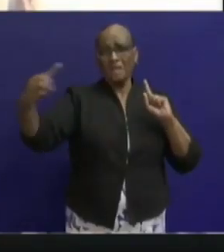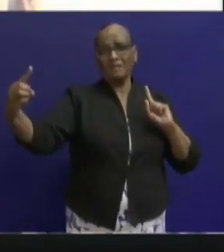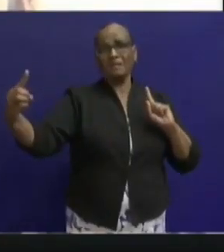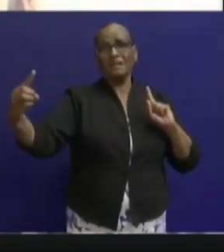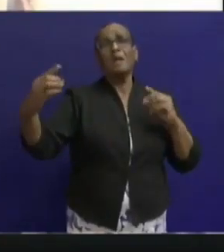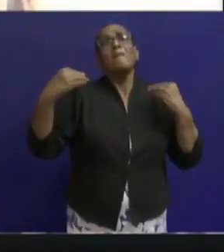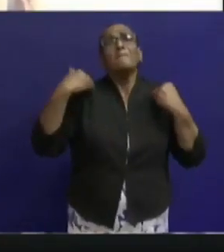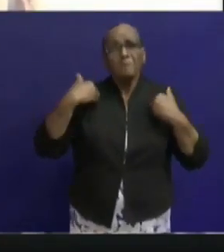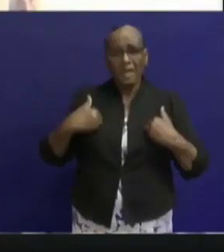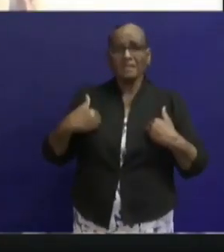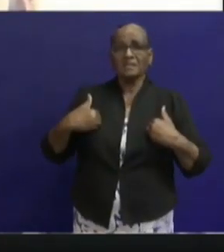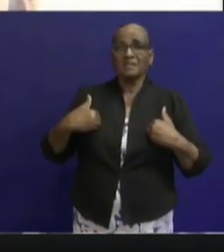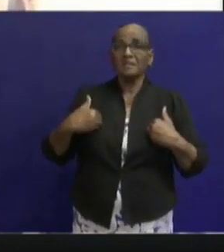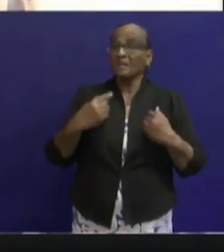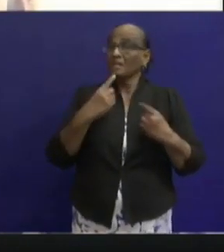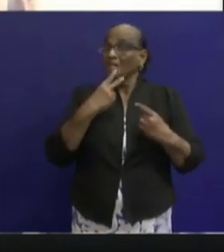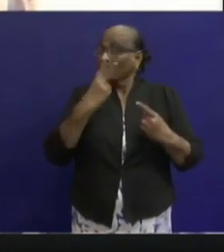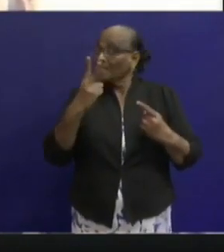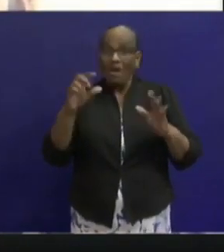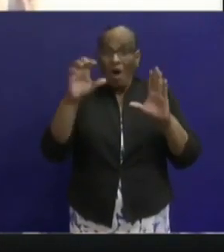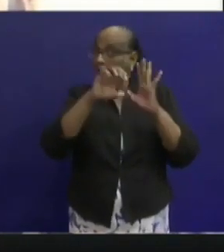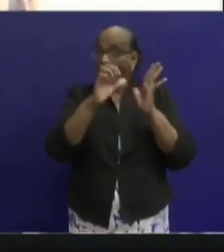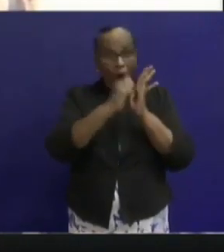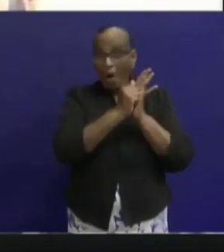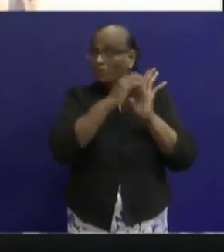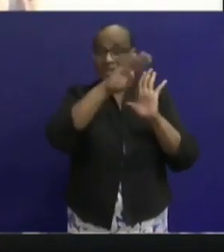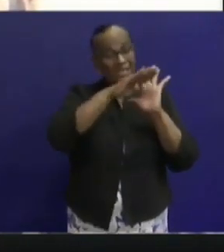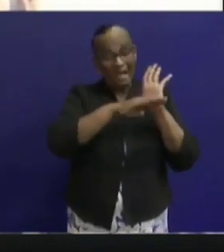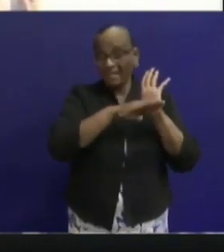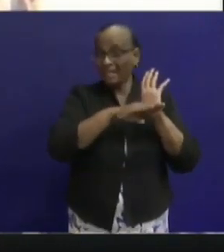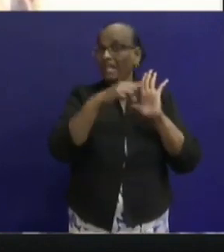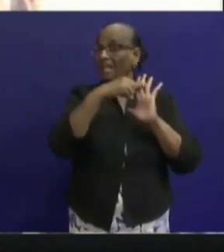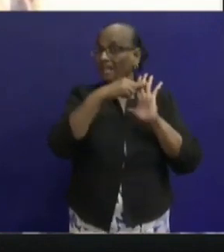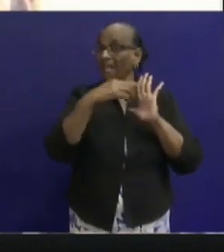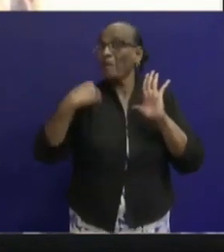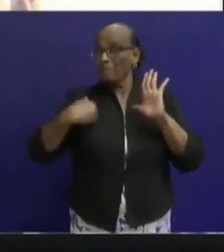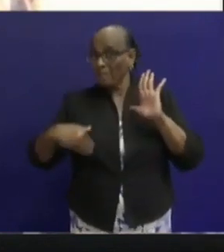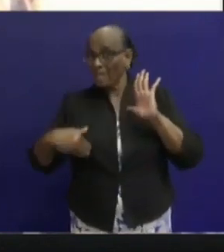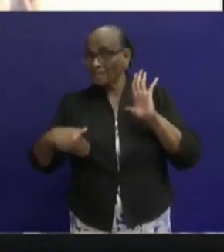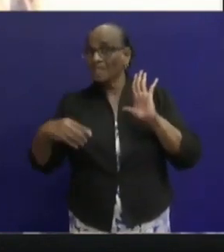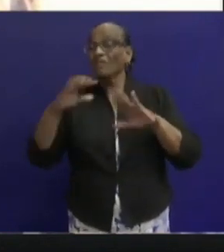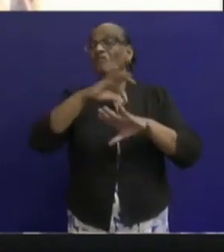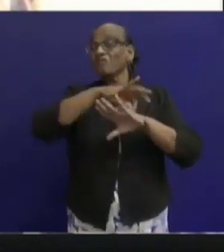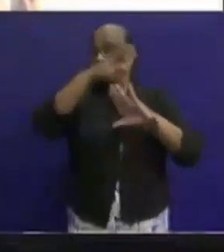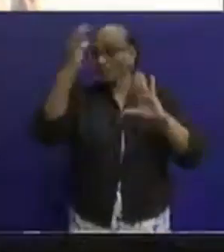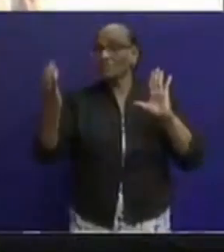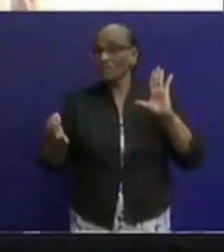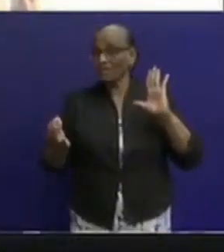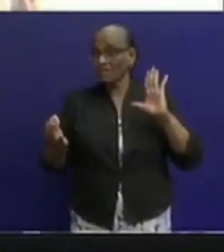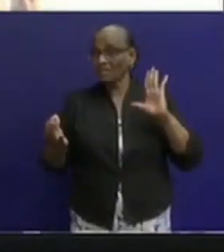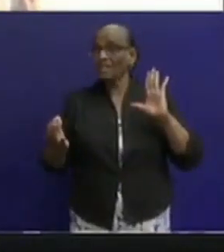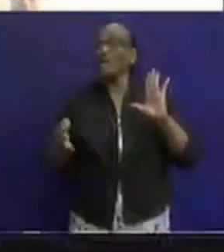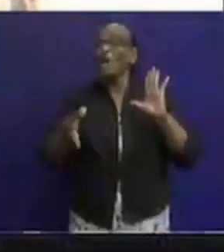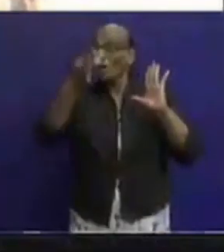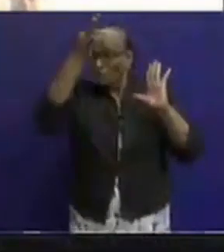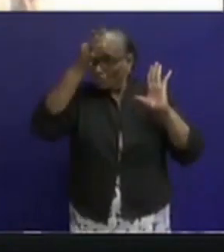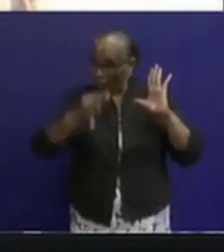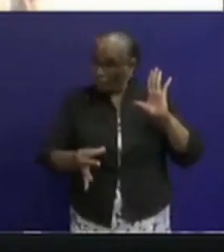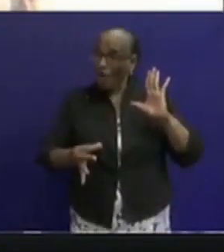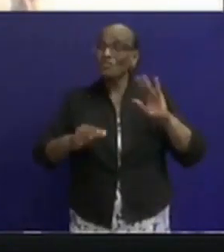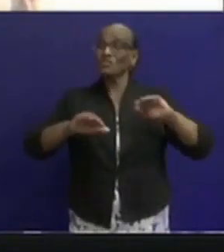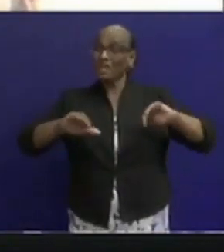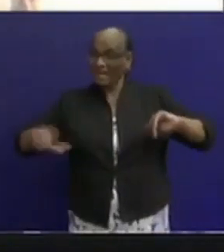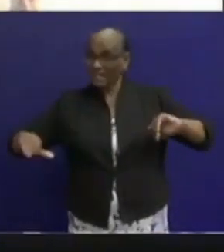De mensen die zich niet houden aan de regels gesteld. Door volksgezondheid. De thuisquarantaine